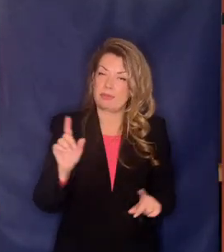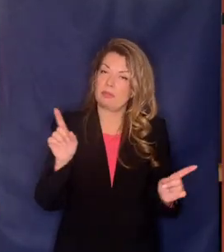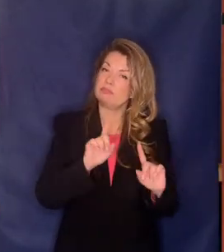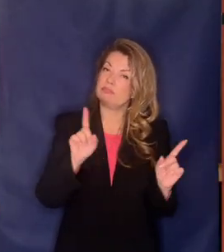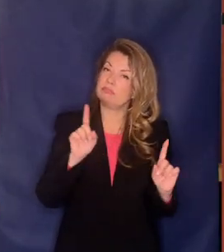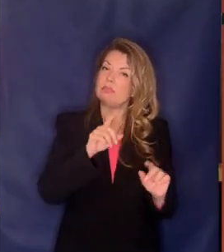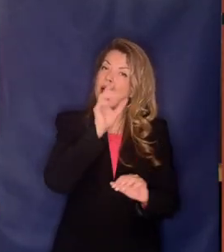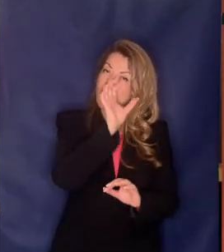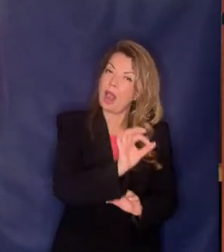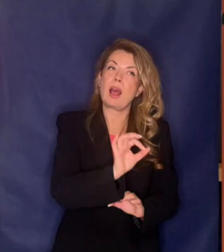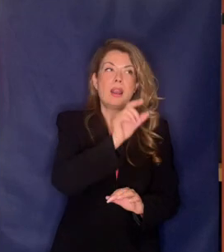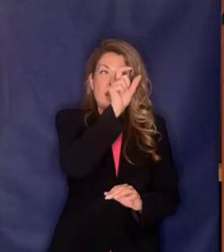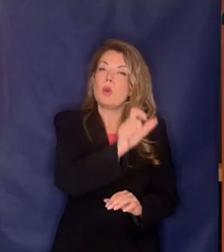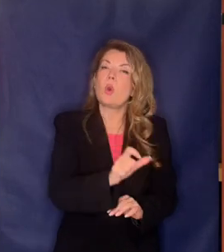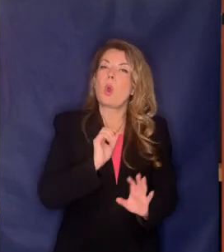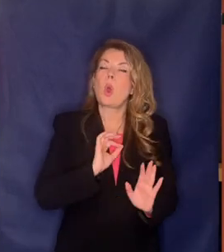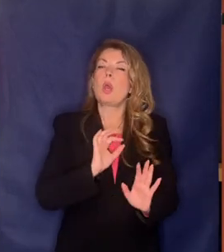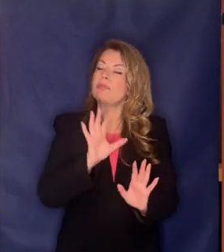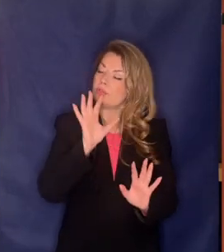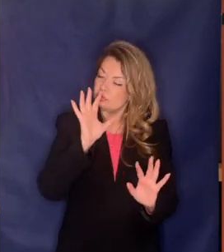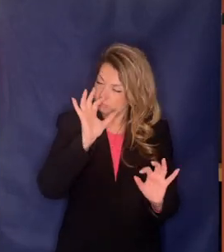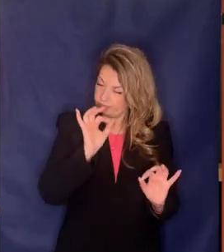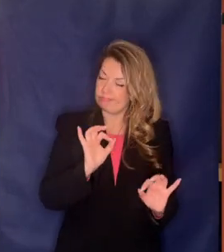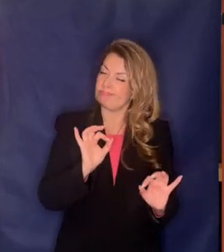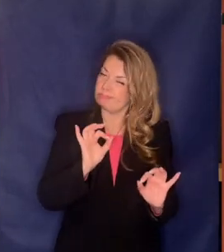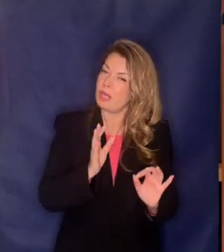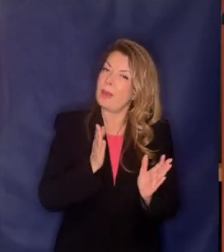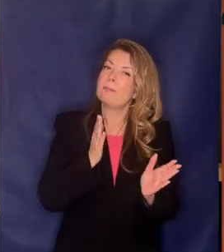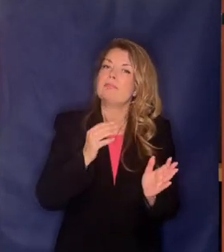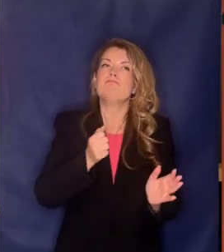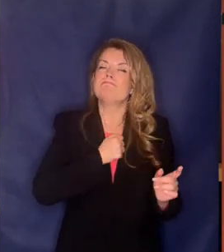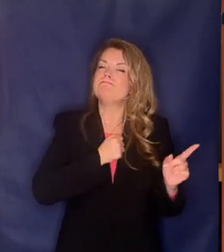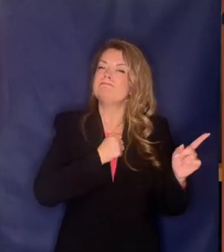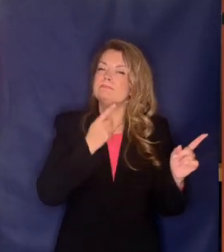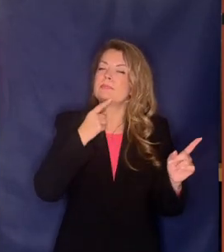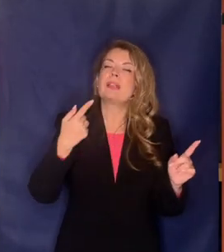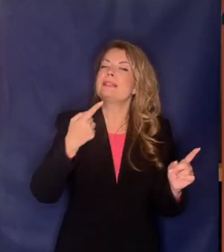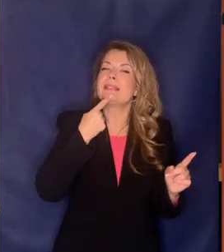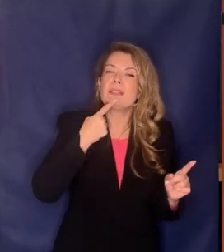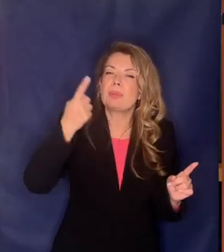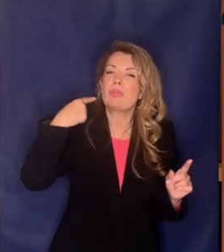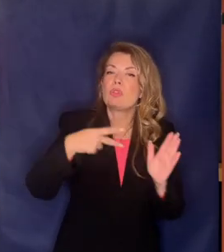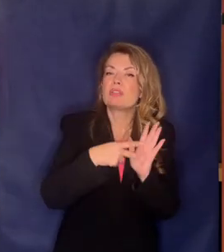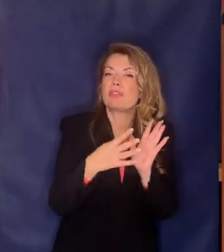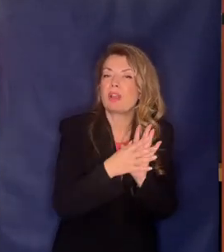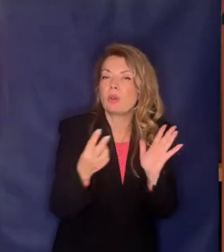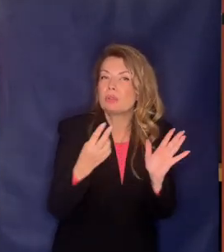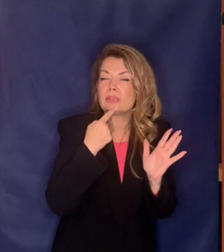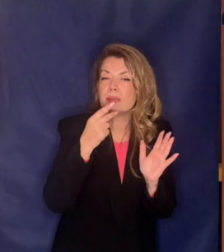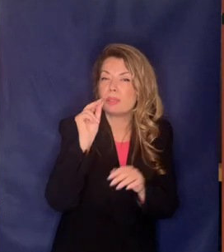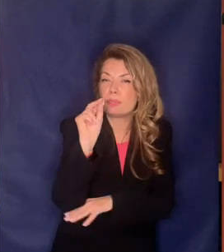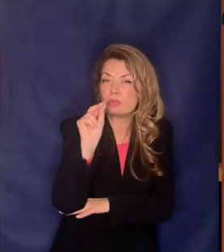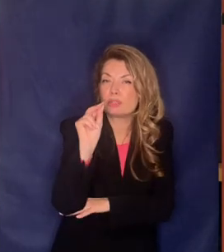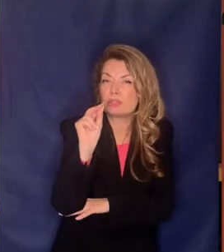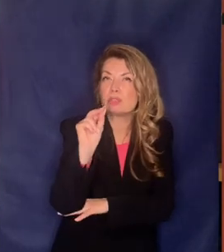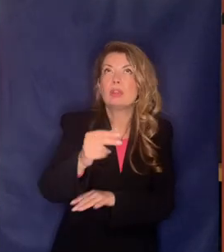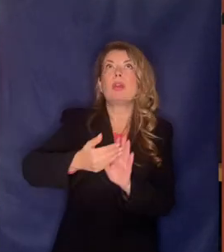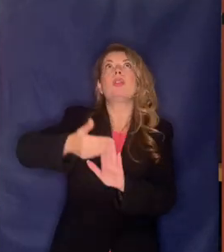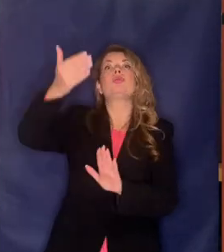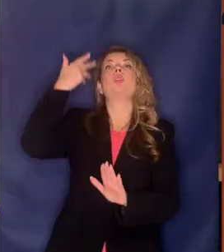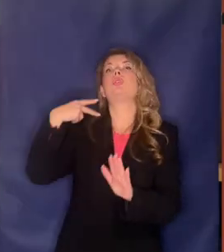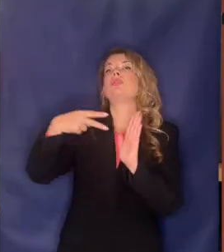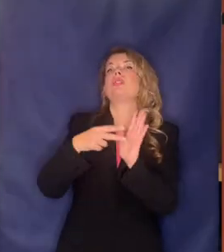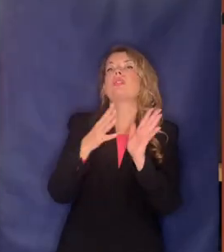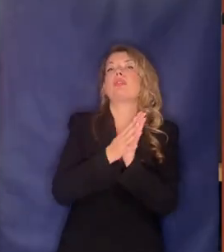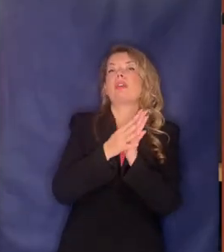πιστός και συνετός σε όλα αυτά που μας έλεγε ήδη από το 2018 όταν προσέξτε το 2018